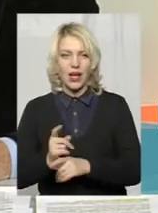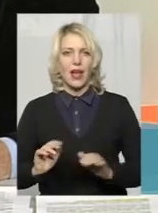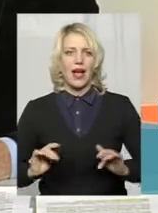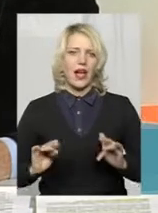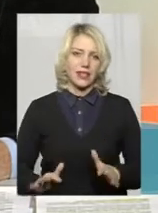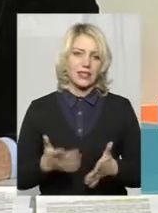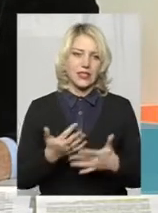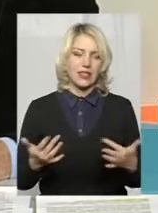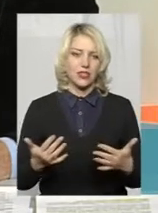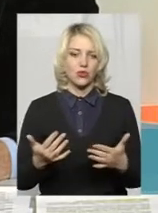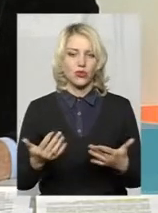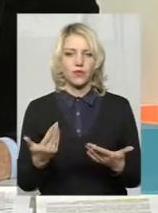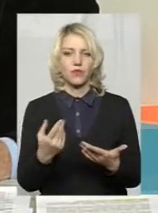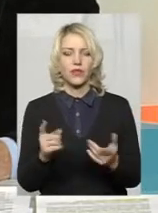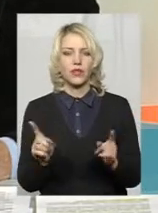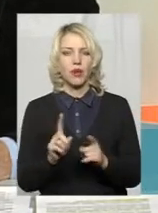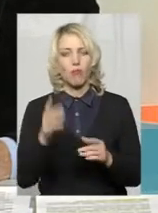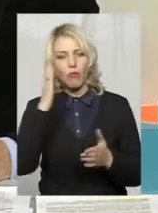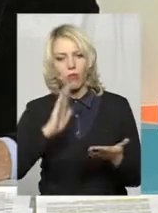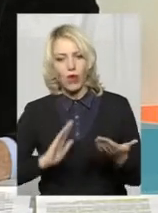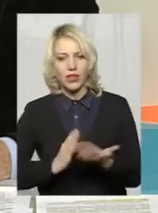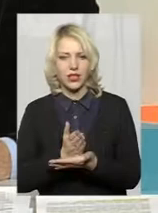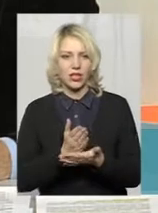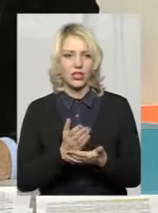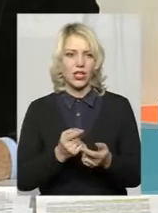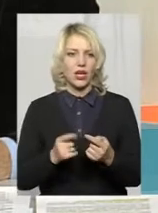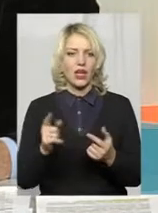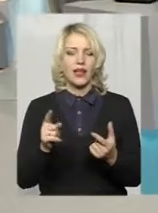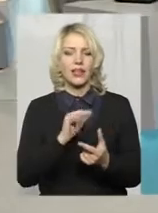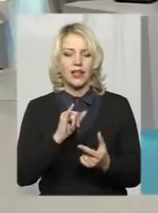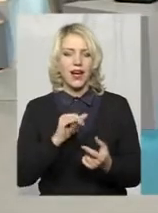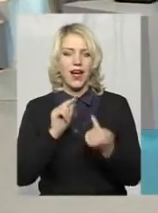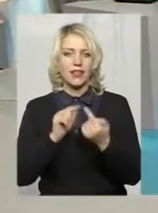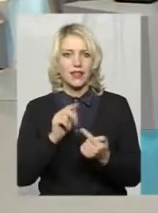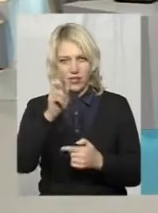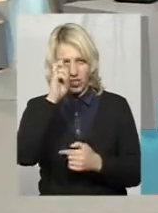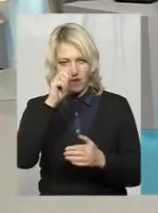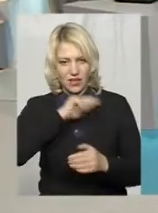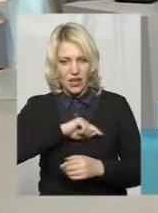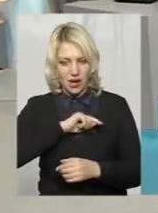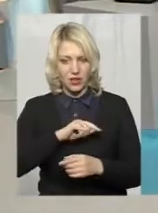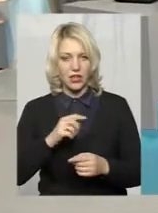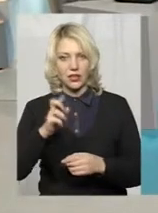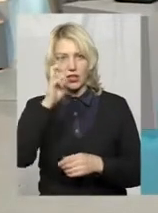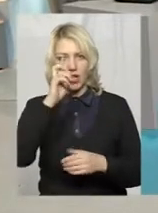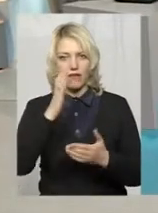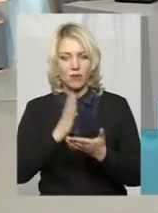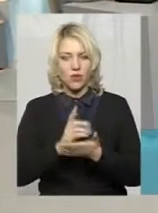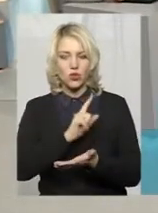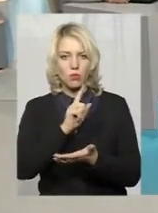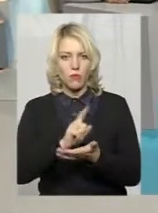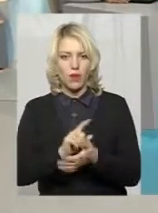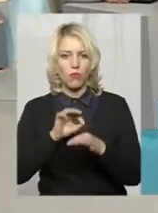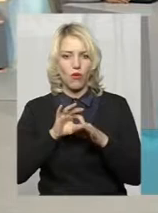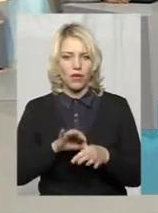різного роду, які дійсно можуть бути політичний і десь антидержавницький характер. Також держава може зобов'язана провести аудит